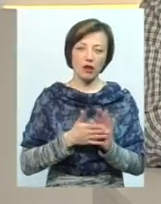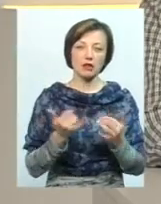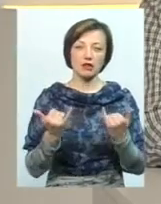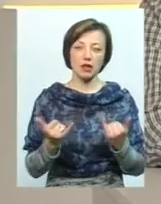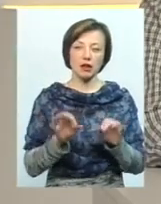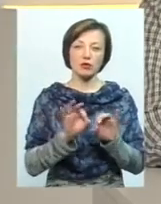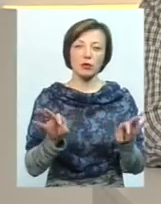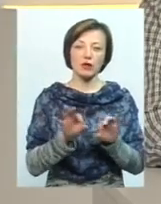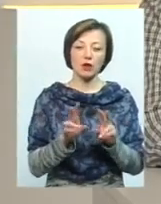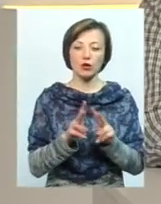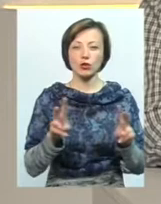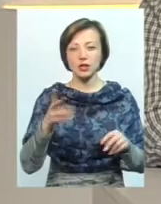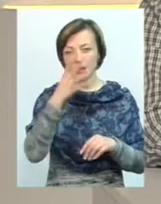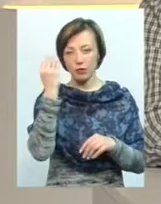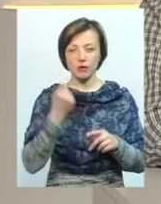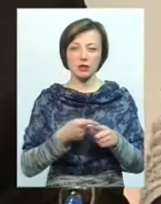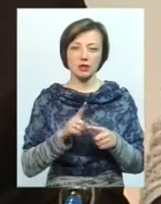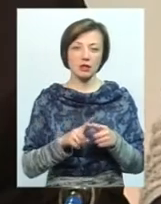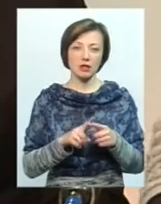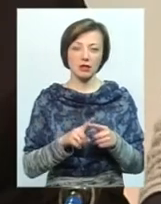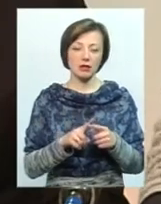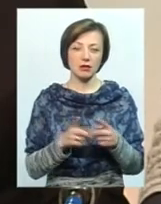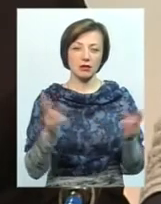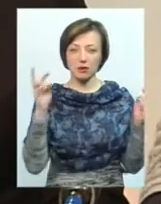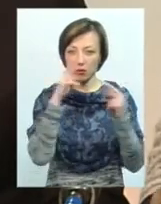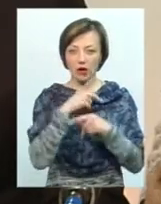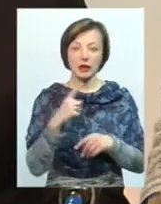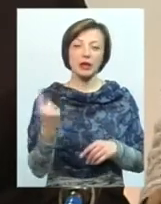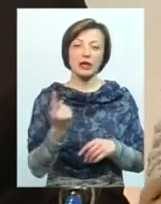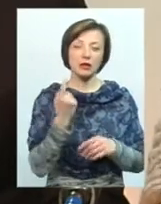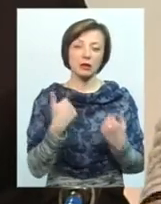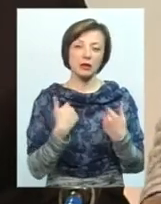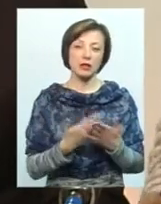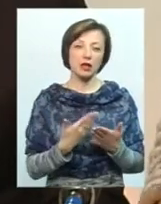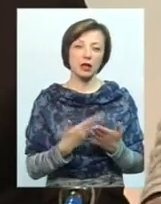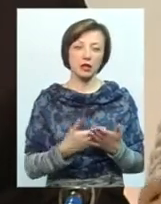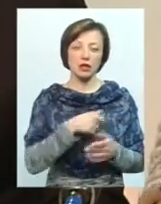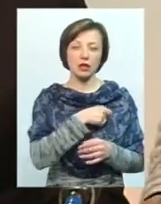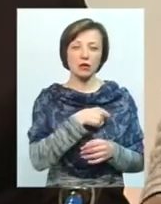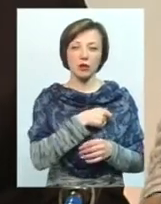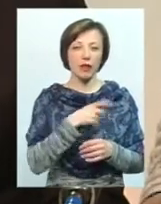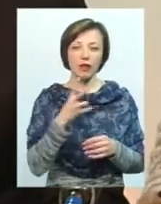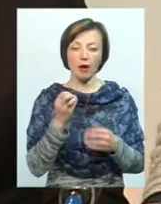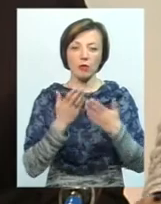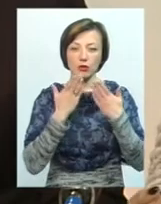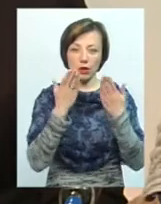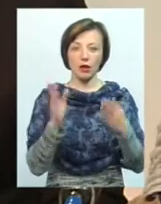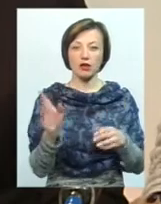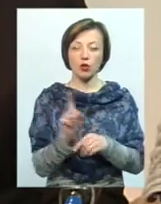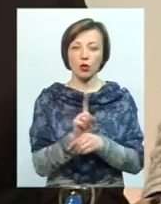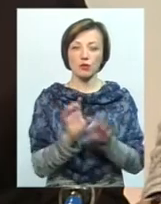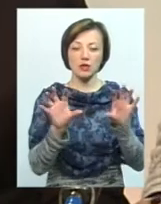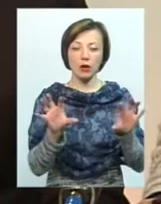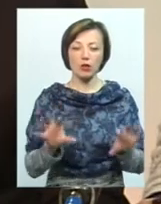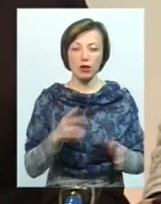зараз там розповідати, що хтось щось забув, це, ну, трошечки некоректно. Єдине, мені здається, що депутати не прочитали норми закону і